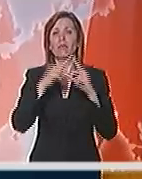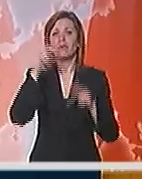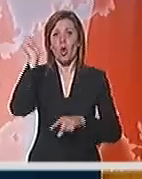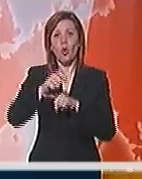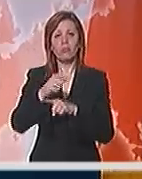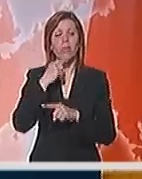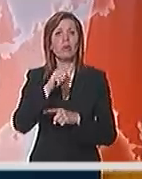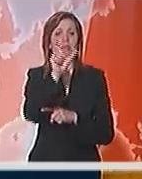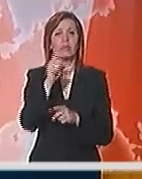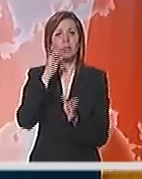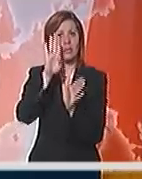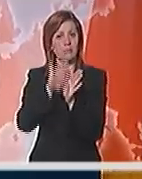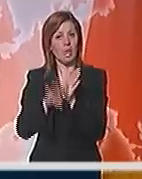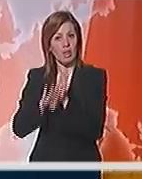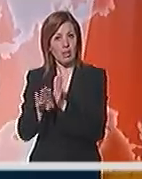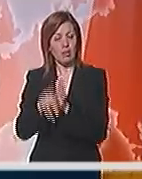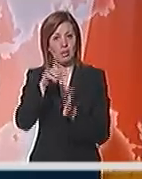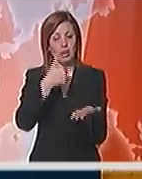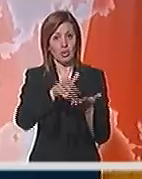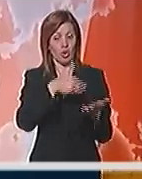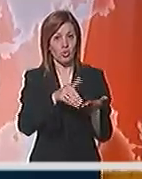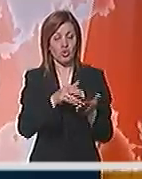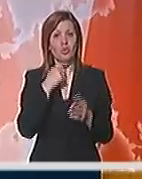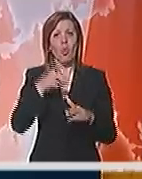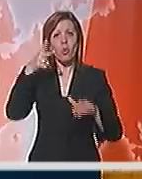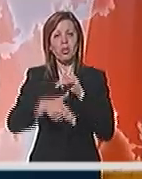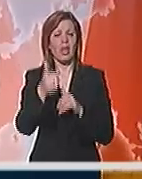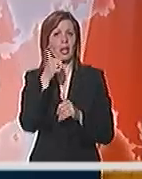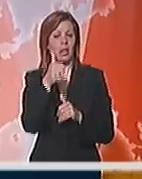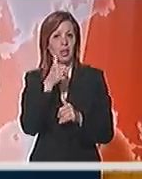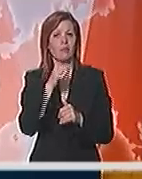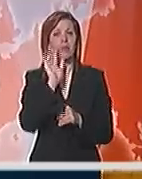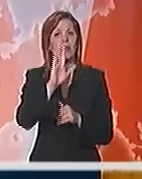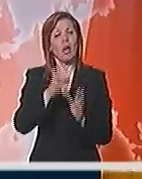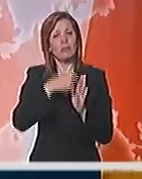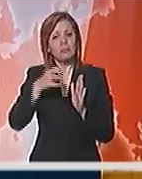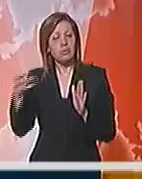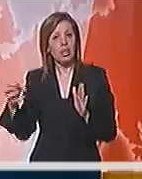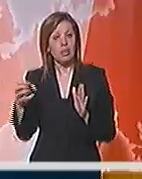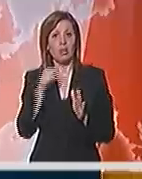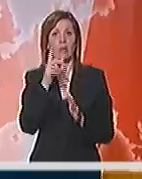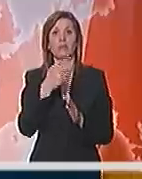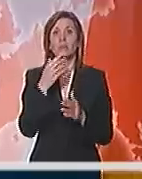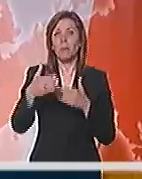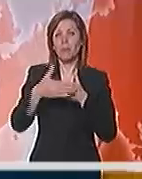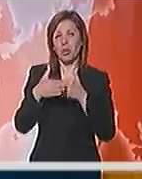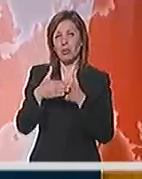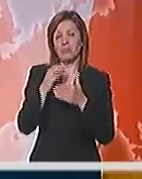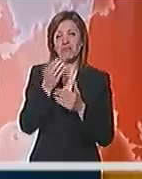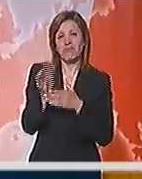određenim smanjenjima tih troškova, ukidenja dnevnice i tako dalje. Jer poređenja radi,